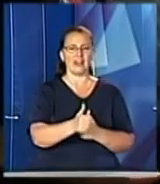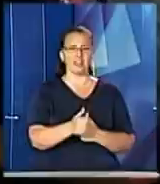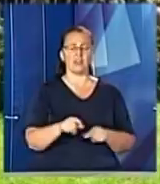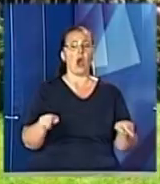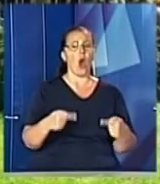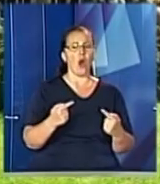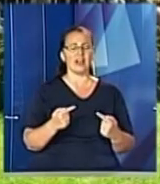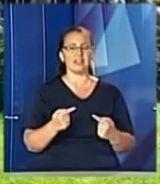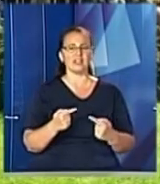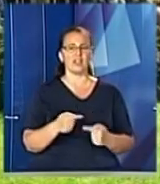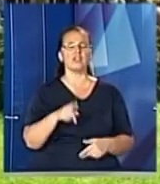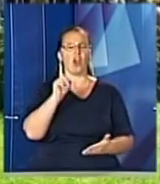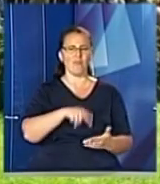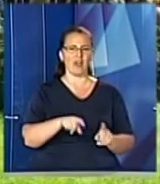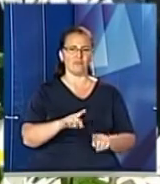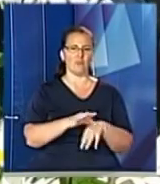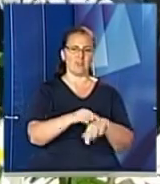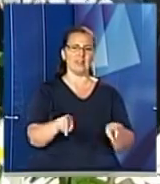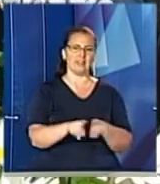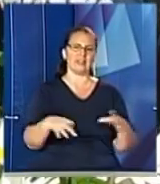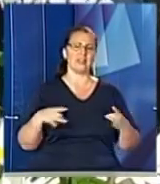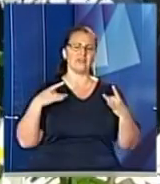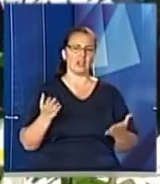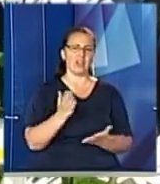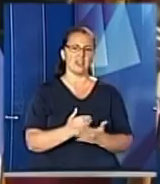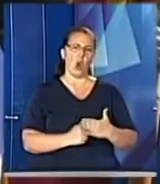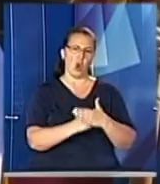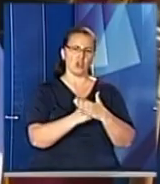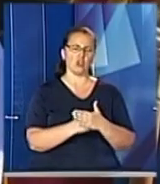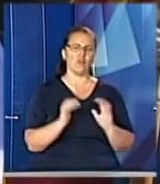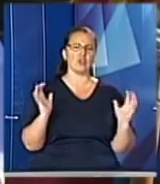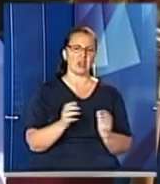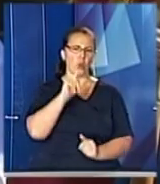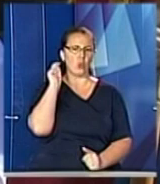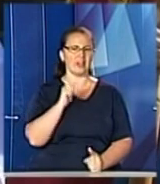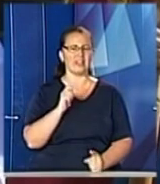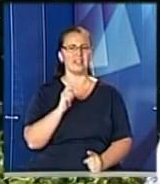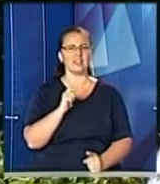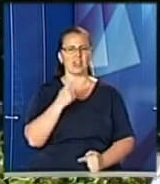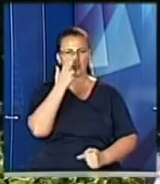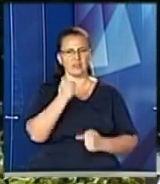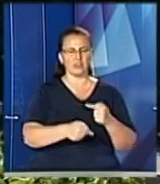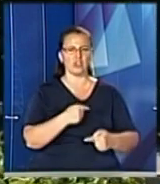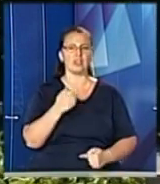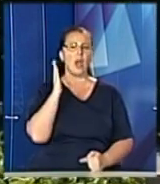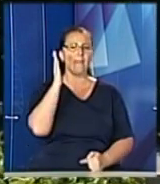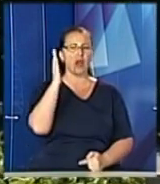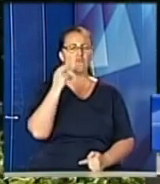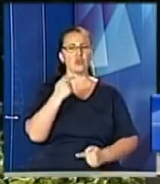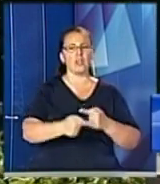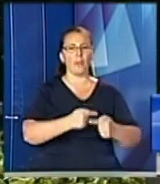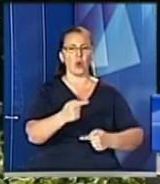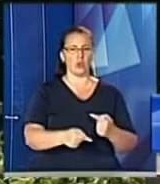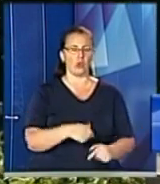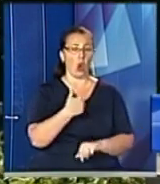місцева влада переконані, що проведення таких святкувань є основою збереження українських звичаїв для майбутніх поколінь. Основне завдання цього заходу